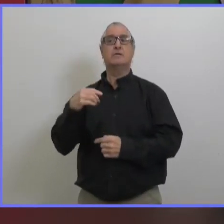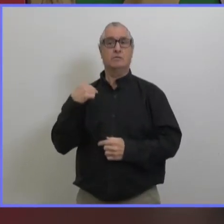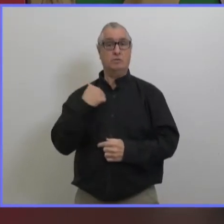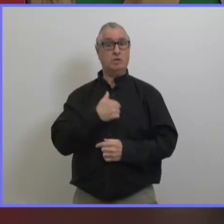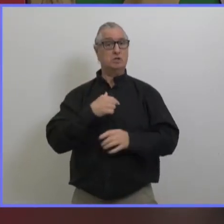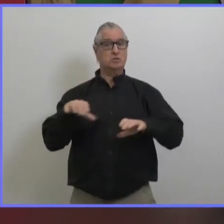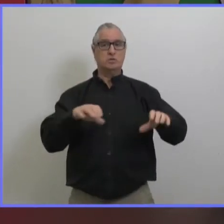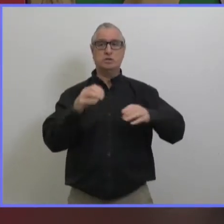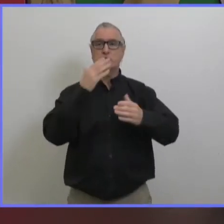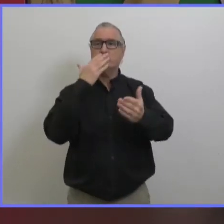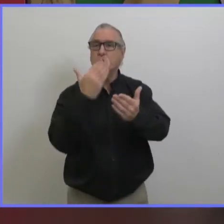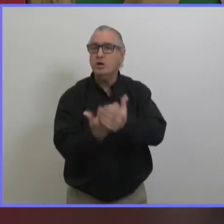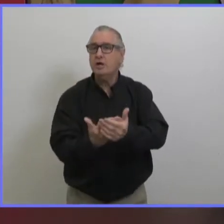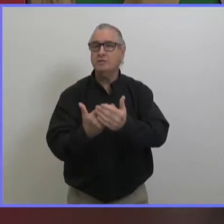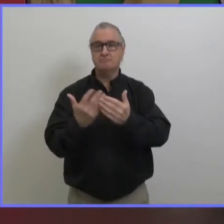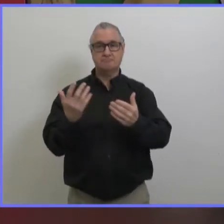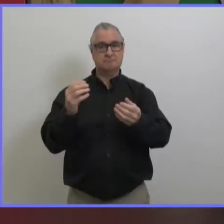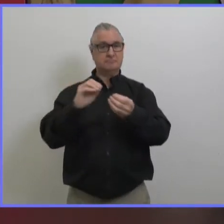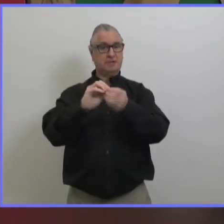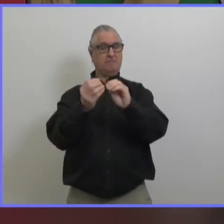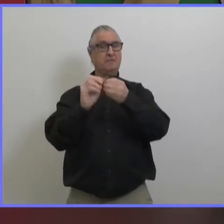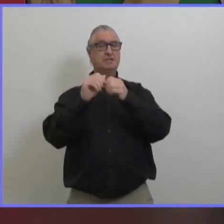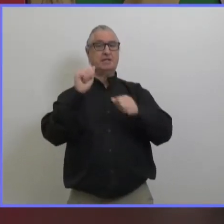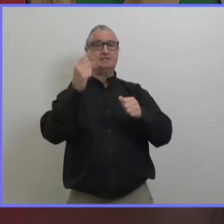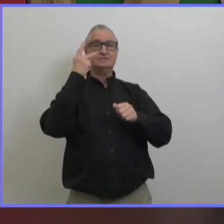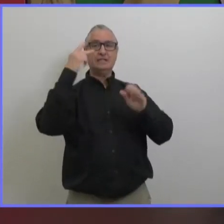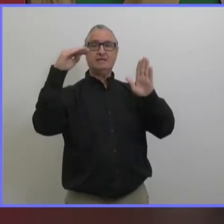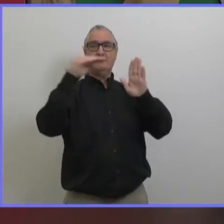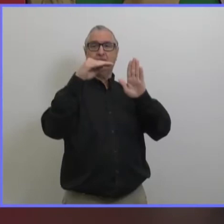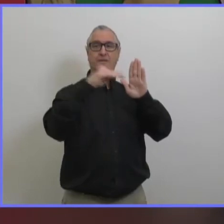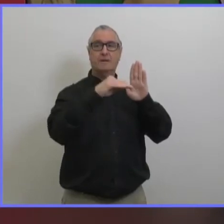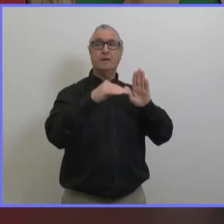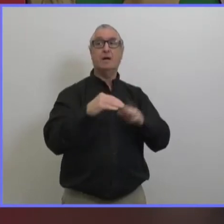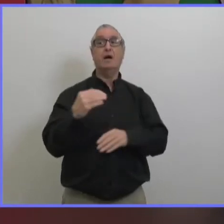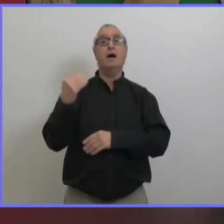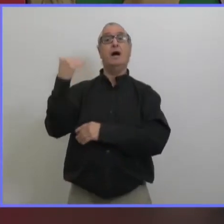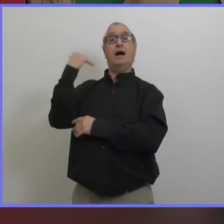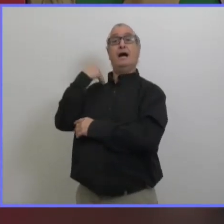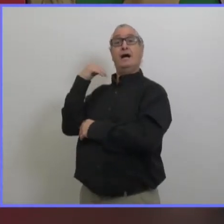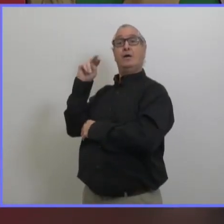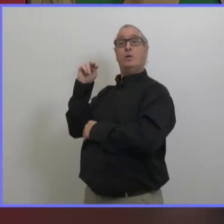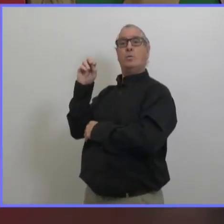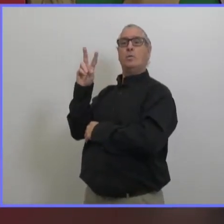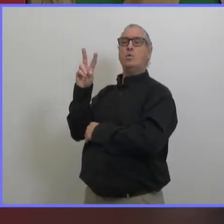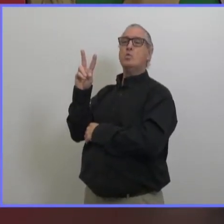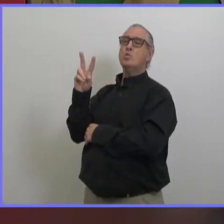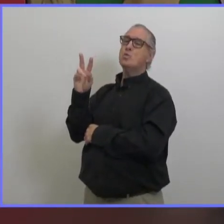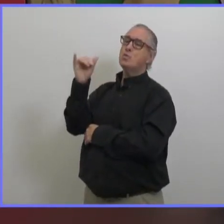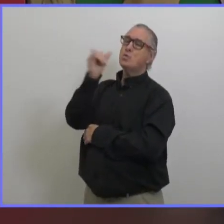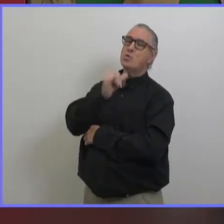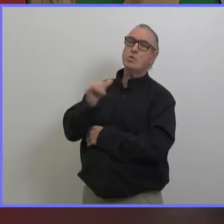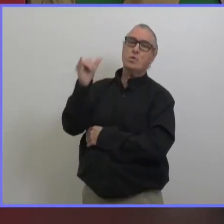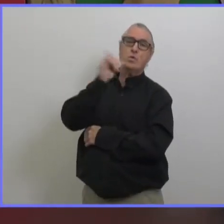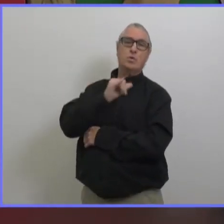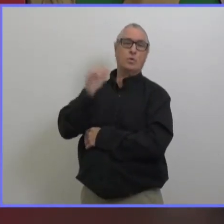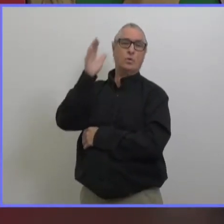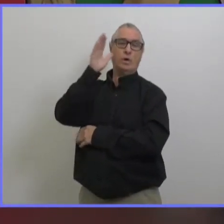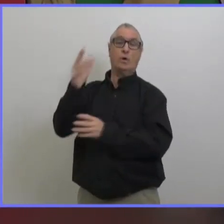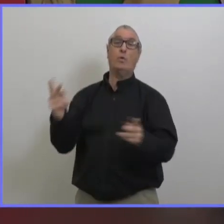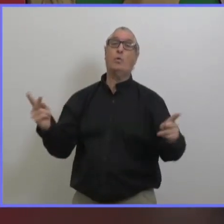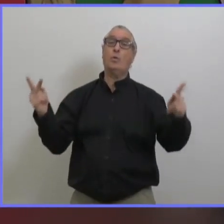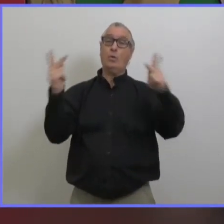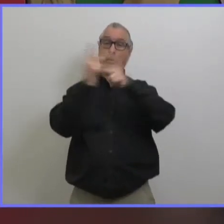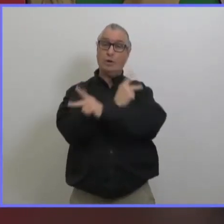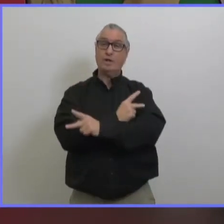avec aucune conformité jusqu'au scénario qui dit qu'on a des restrictions très strictes avec énormément